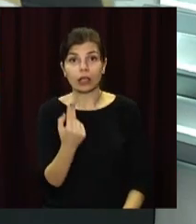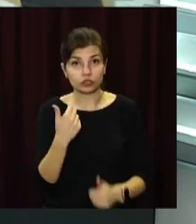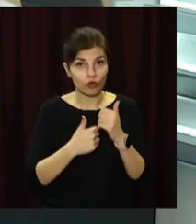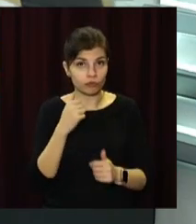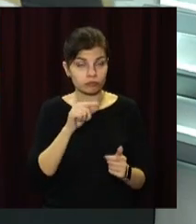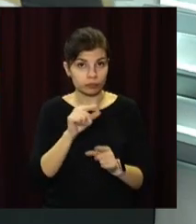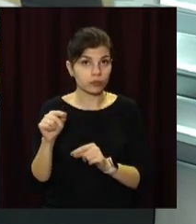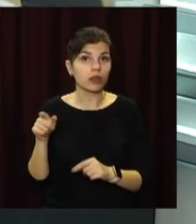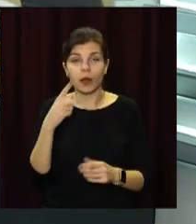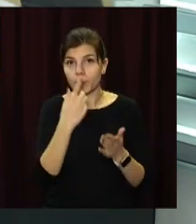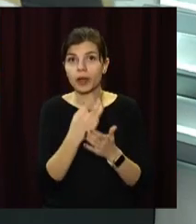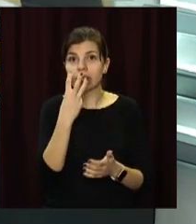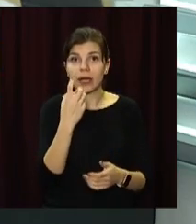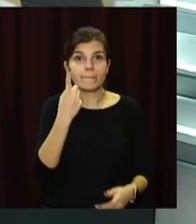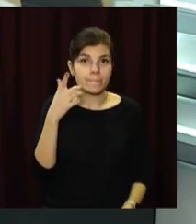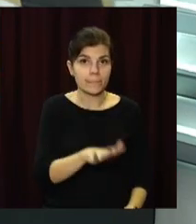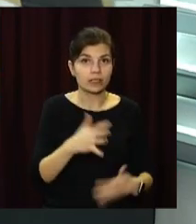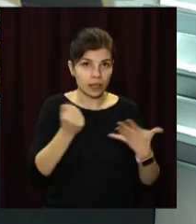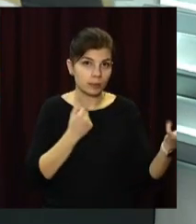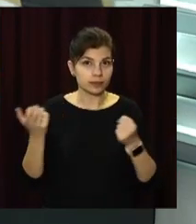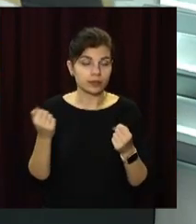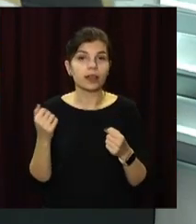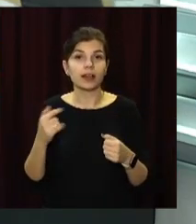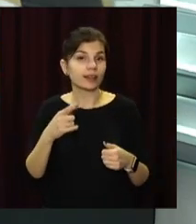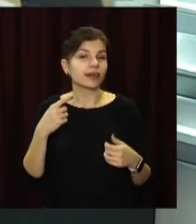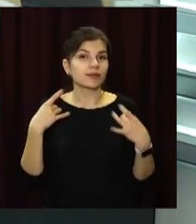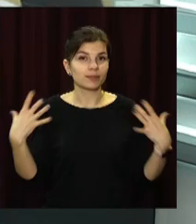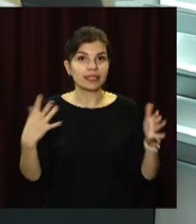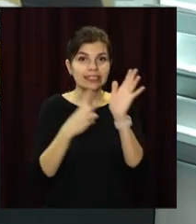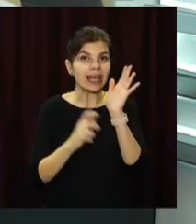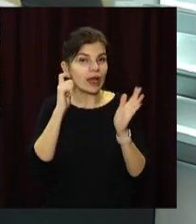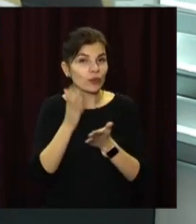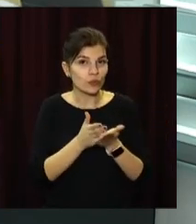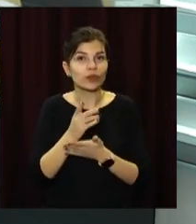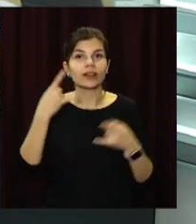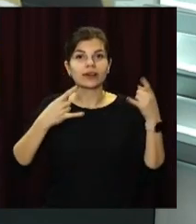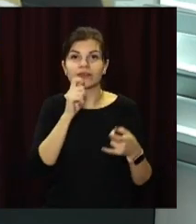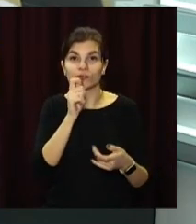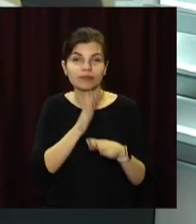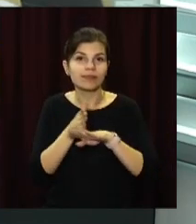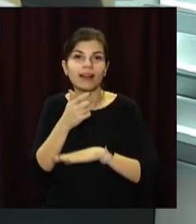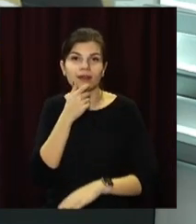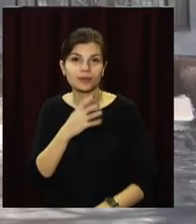Виборали майже 300 перших місць. На святкування 70-ї річниці закладу були журналісти відкритого.